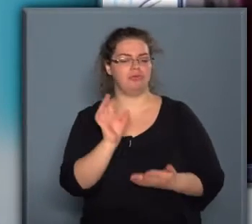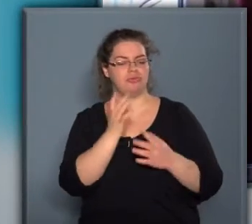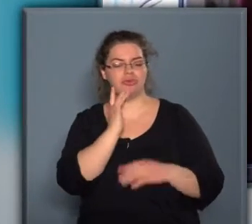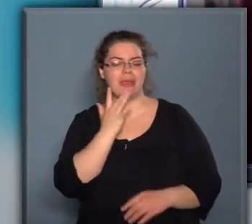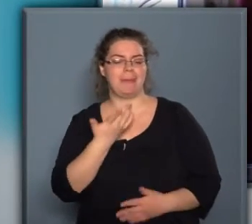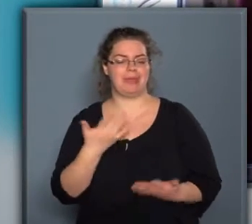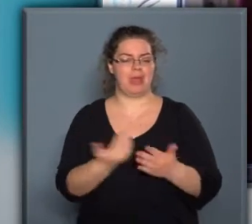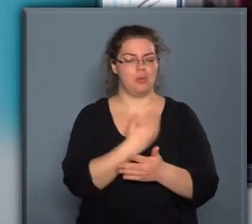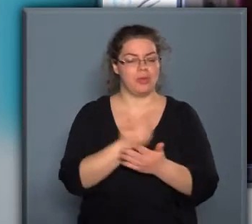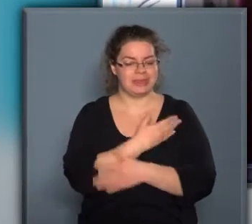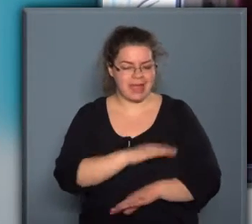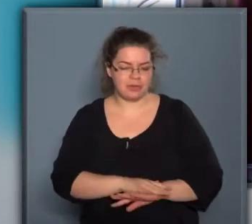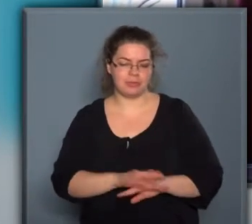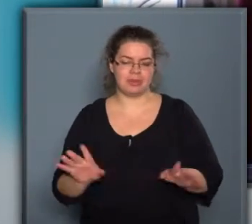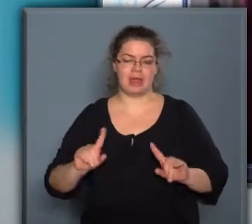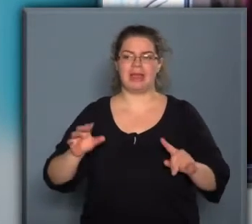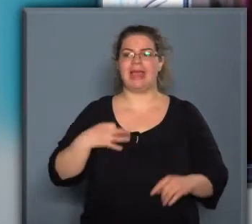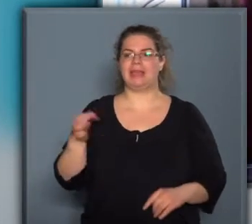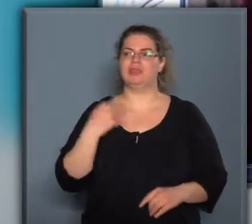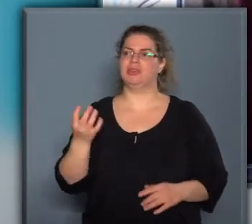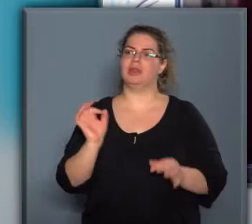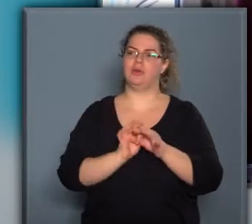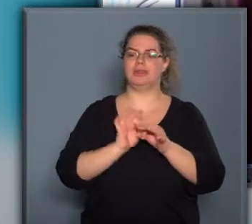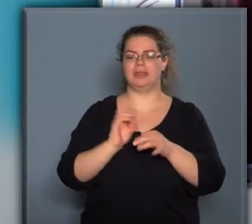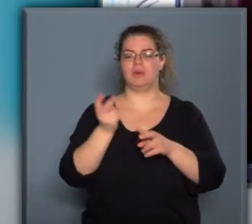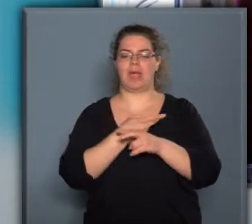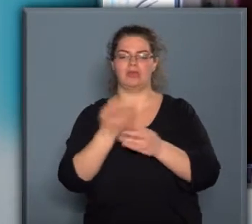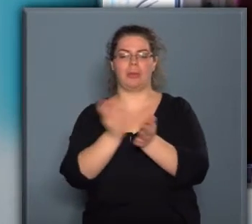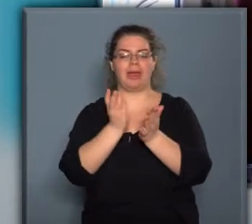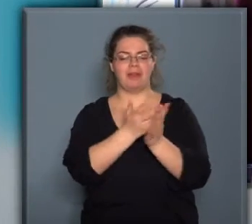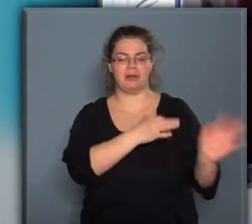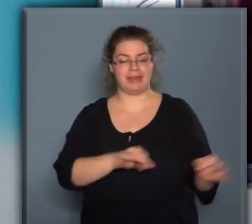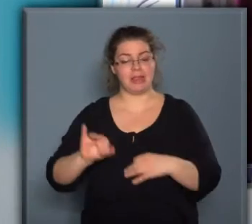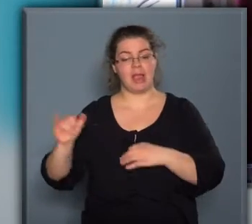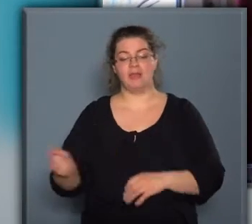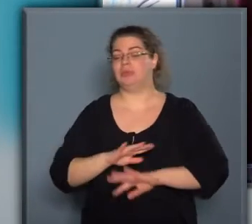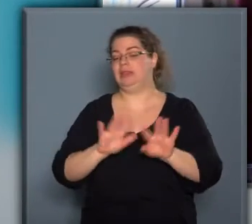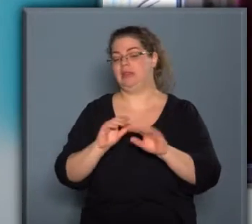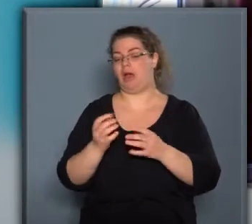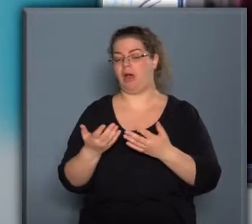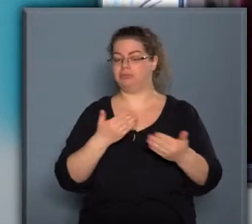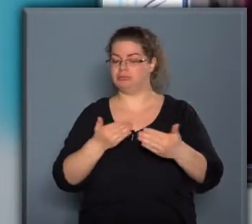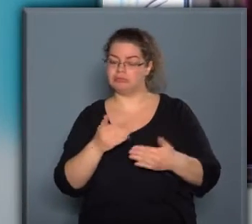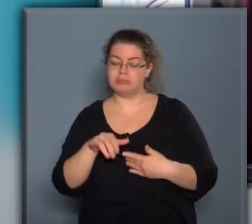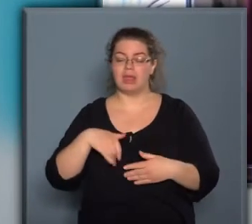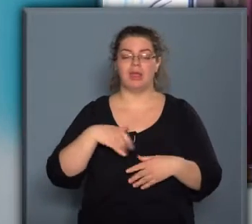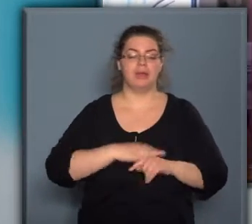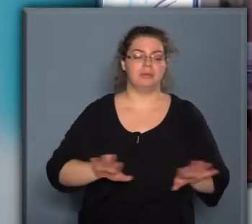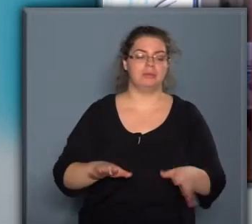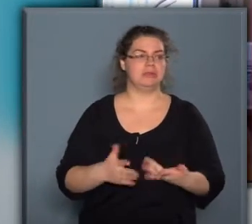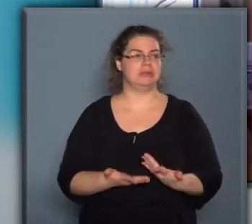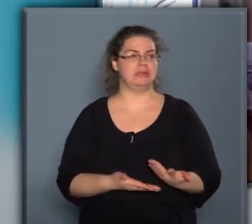újításokkal különböző egészségügyi szokásoknak megfelelve készítették, és mind megjelenési formában, mind pedig